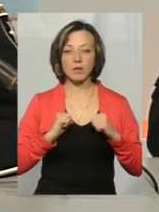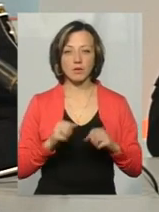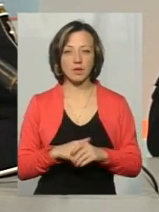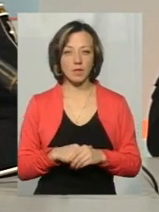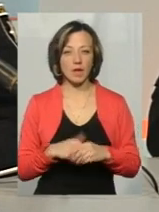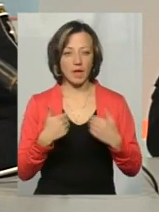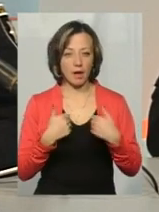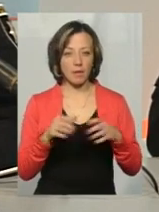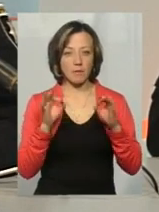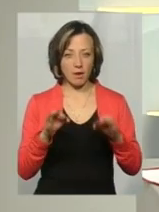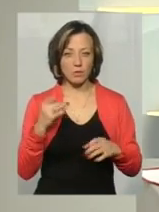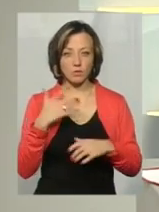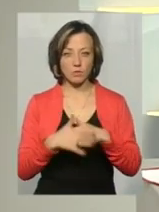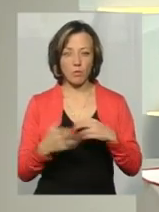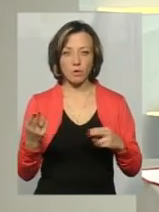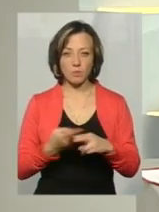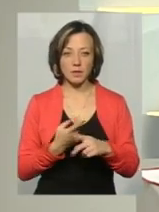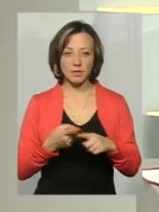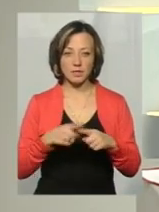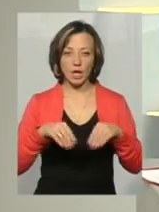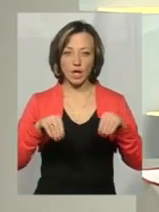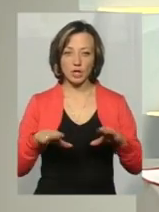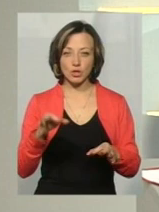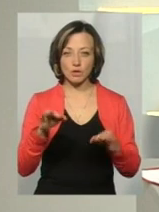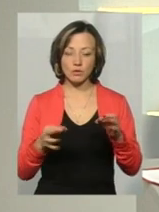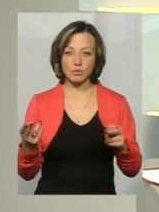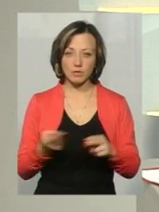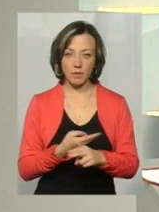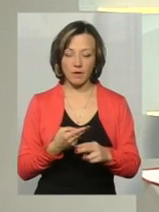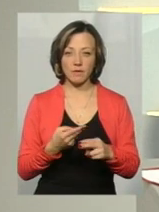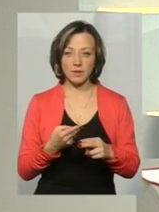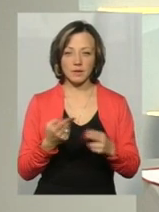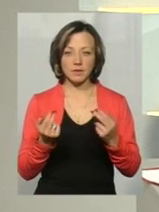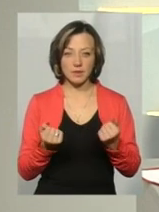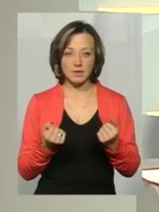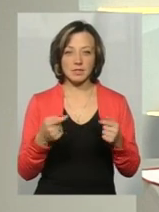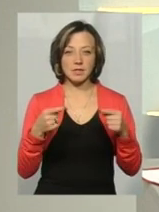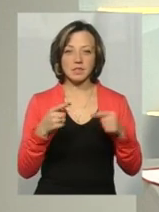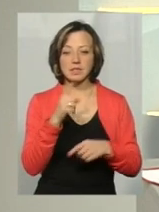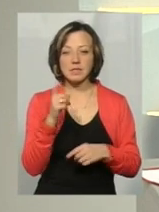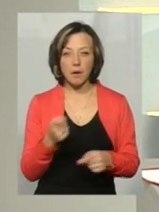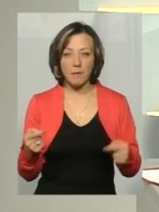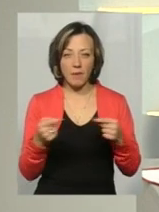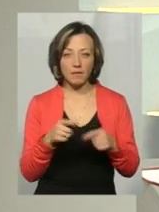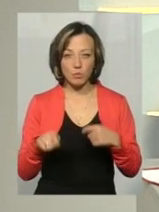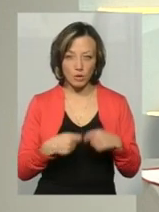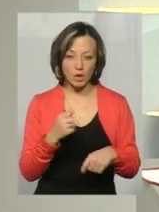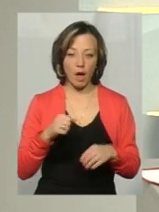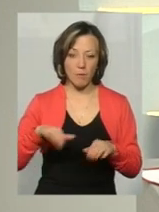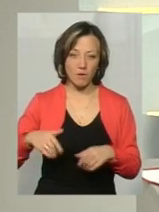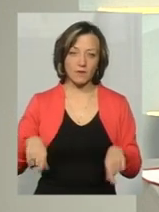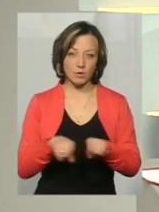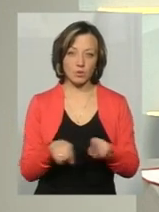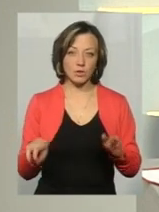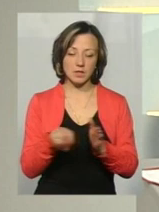правильно зрозумів, що, от ви сказали, позбавлено це. Рішенням суду позбавили водія за певне порушення, так? Але він потім все одно